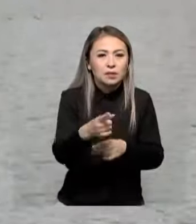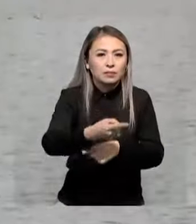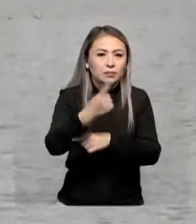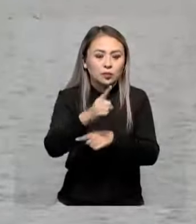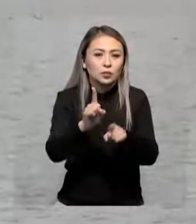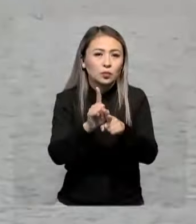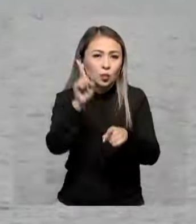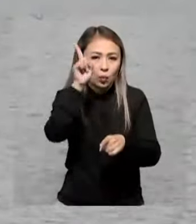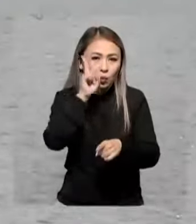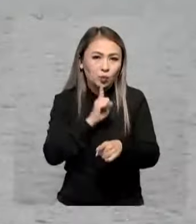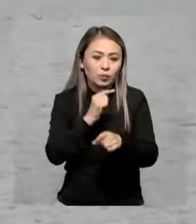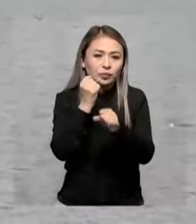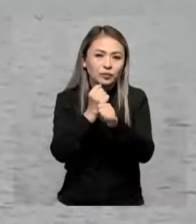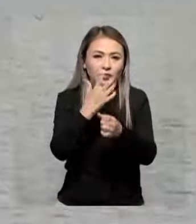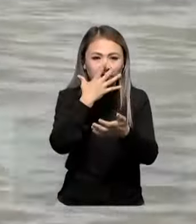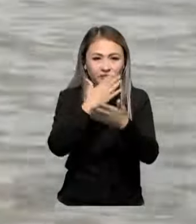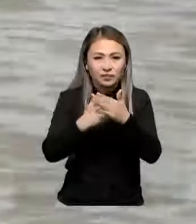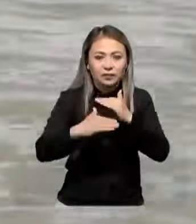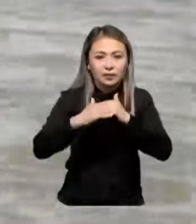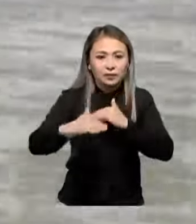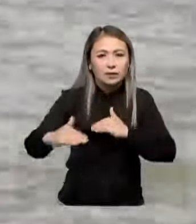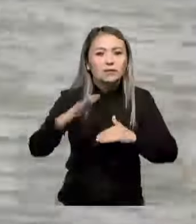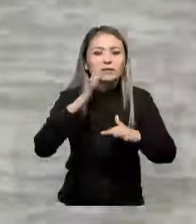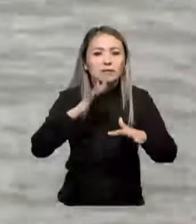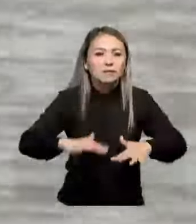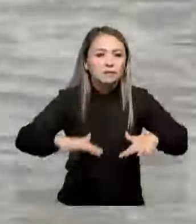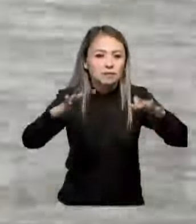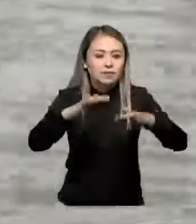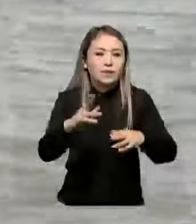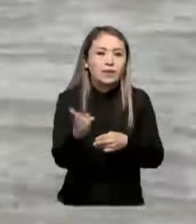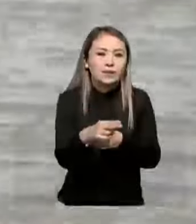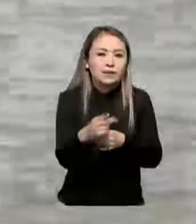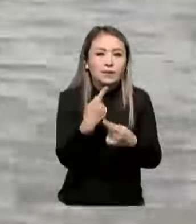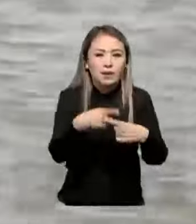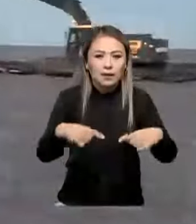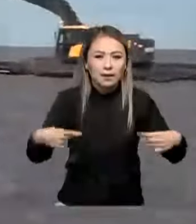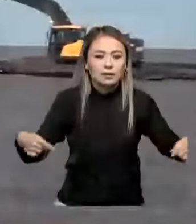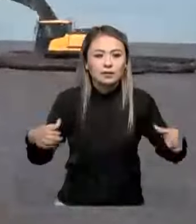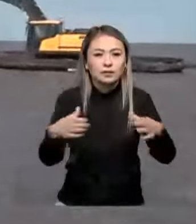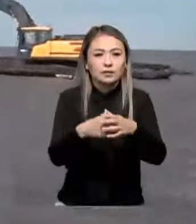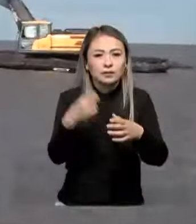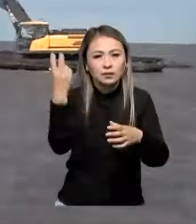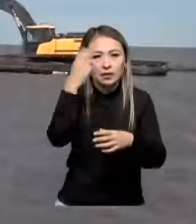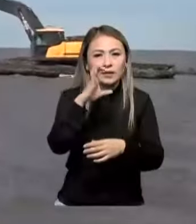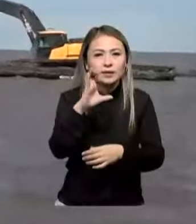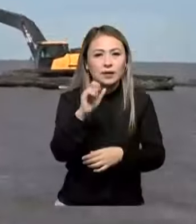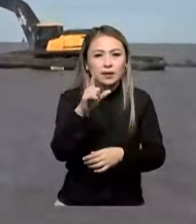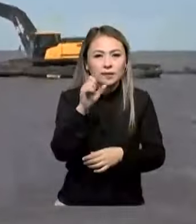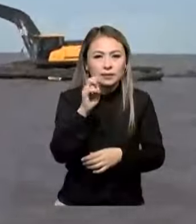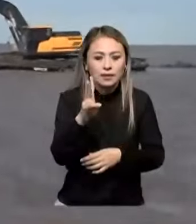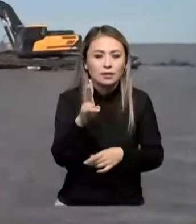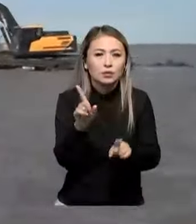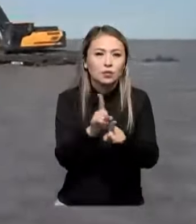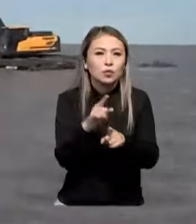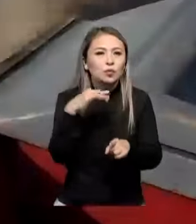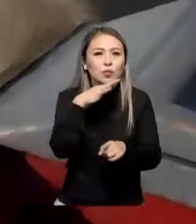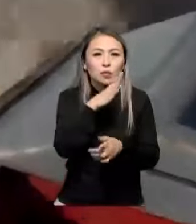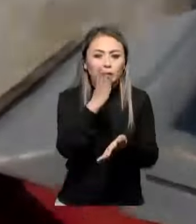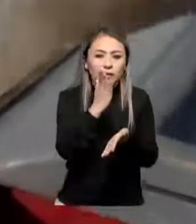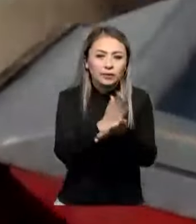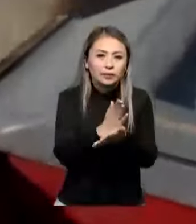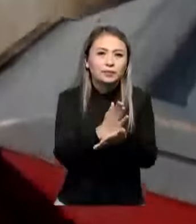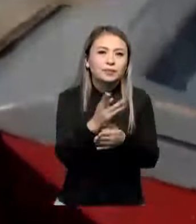қолайлы кемеғатынасы өз алдына теніздегі бағалы бекре тұқымдастарымен қосақ қарагөз сазан балықтарының өрсіген ет